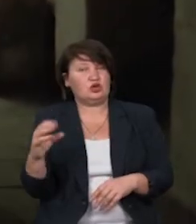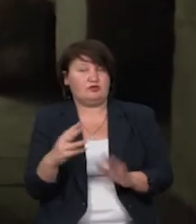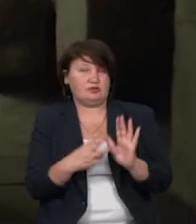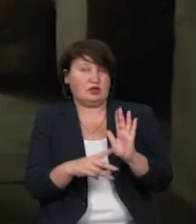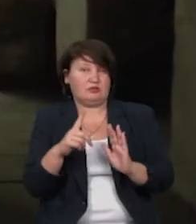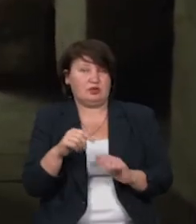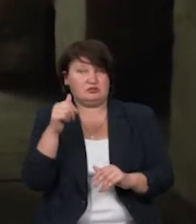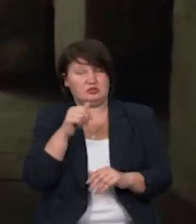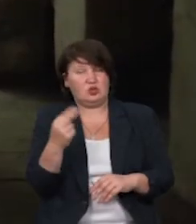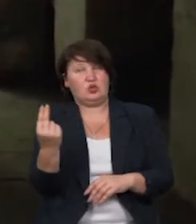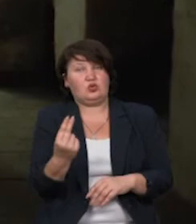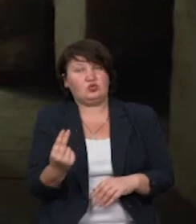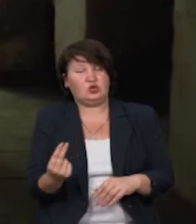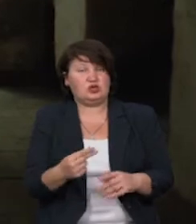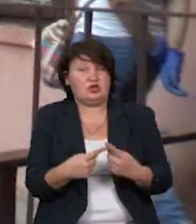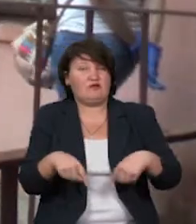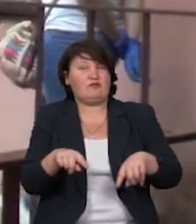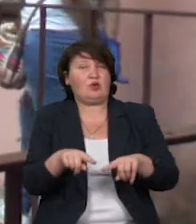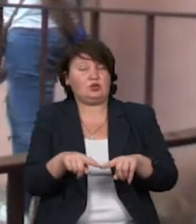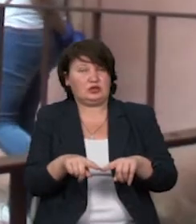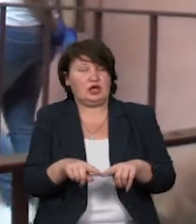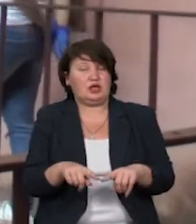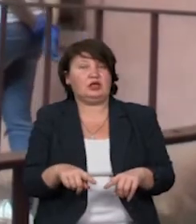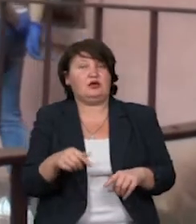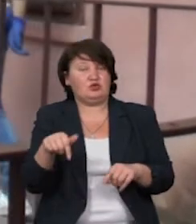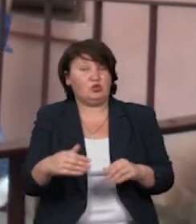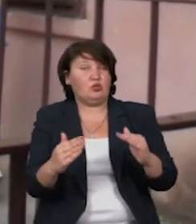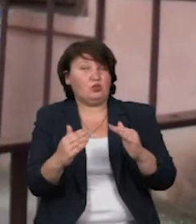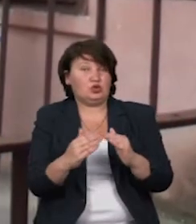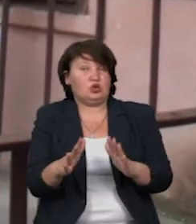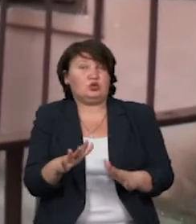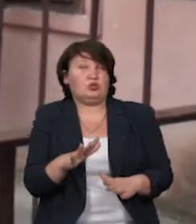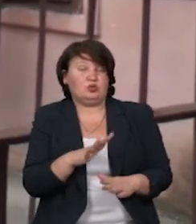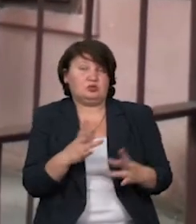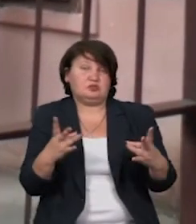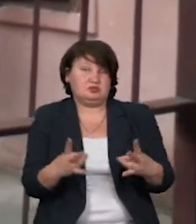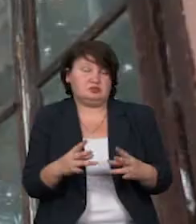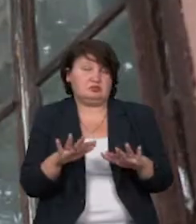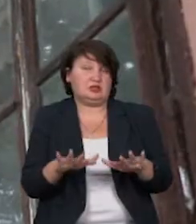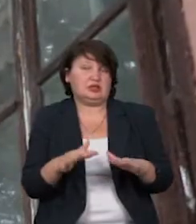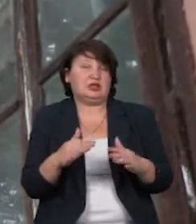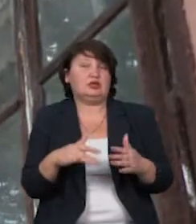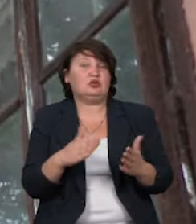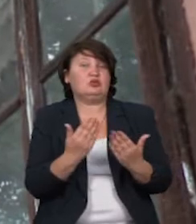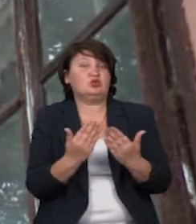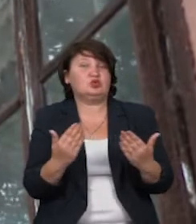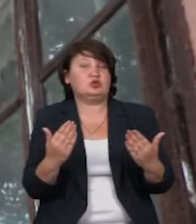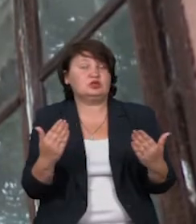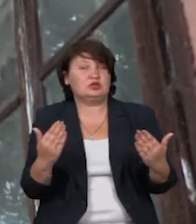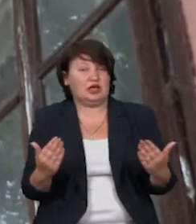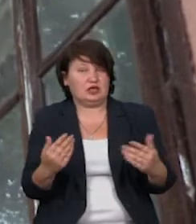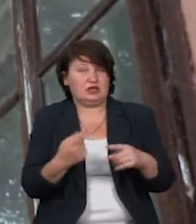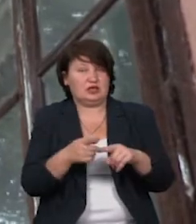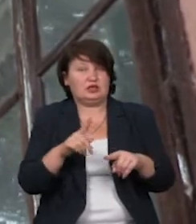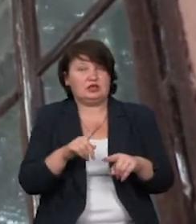створили художньо-графічний факультет. На думку краєзнавця, у цьому будинку було б туречним створити міський музей. Попутнях за будинком, як комендант на громадських